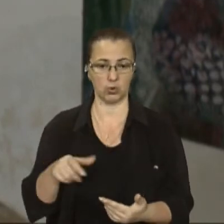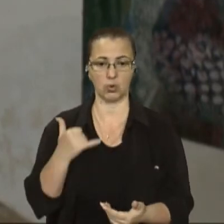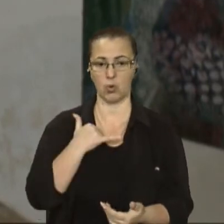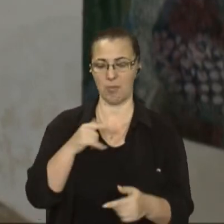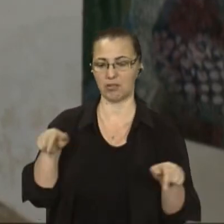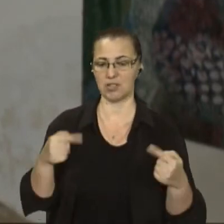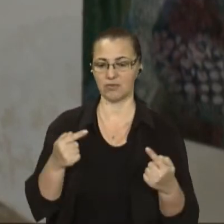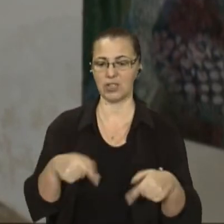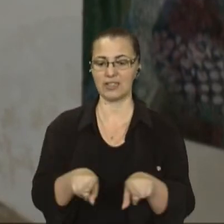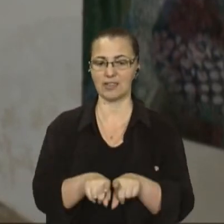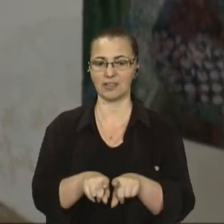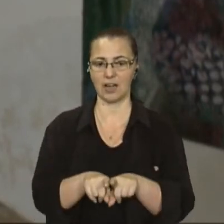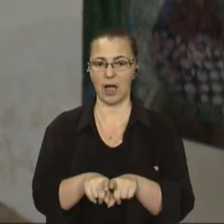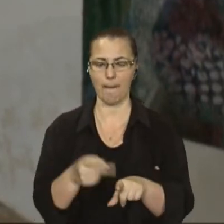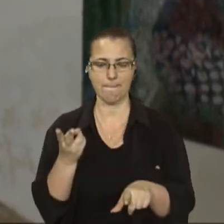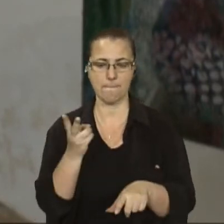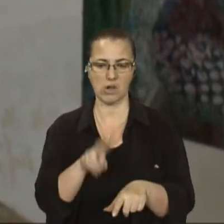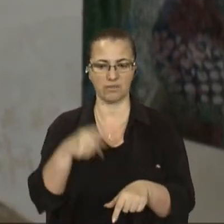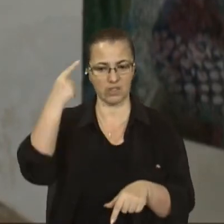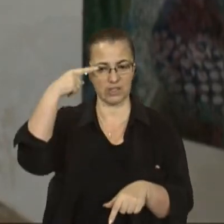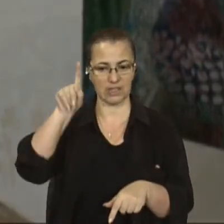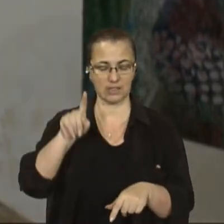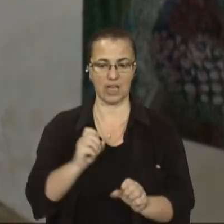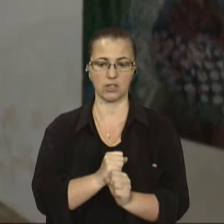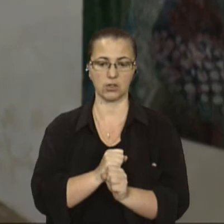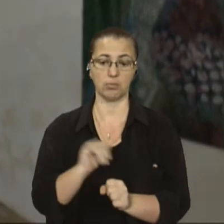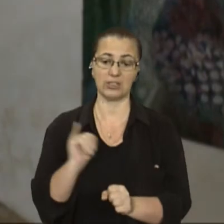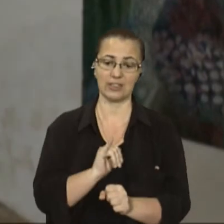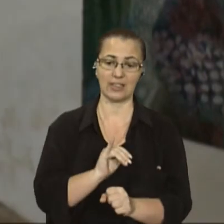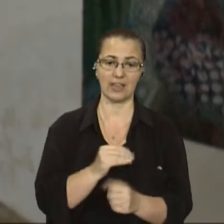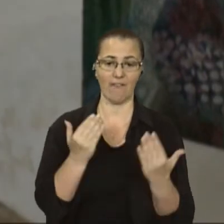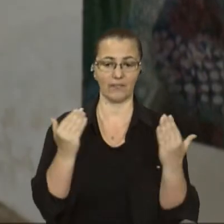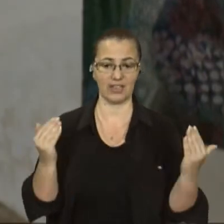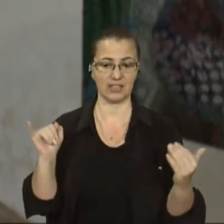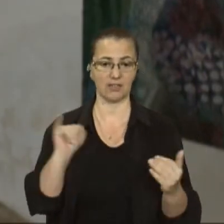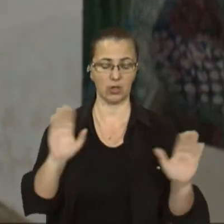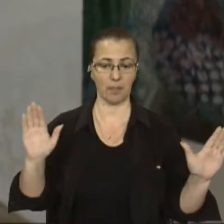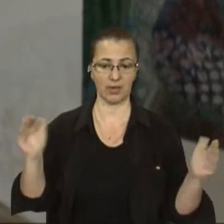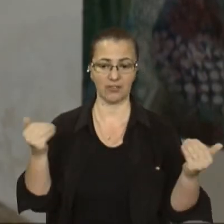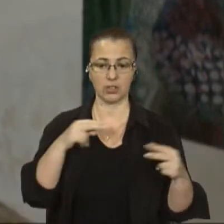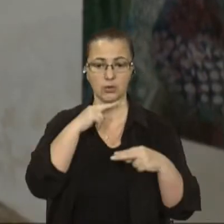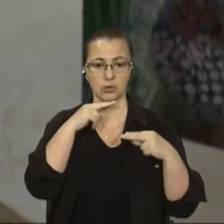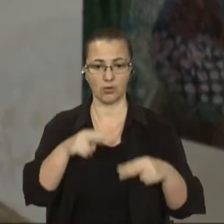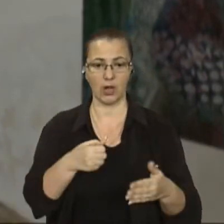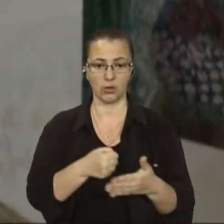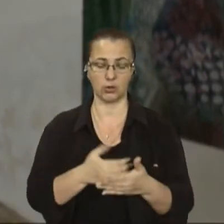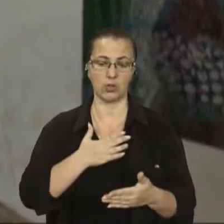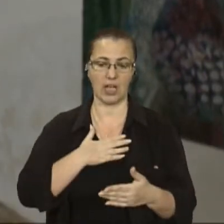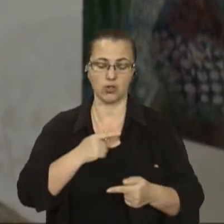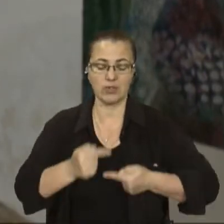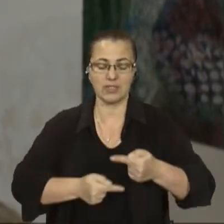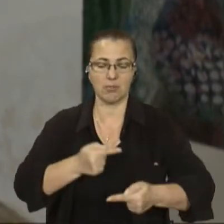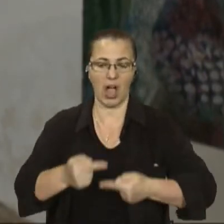подвійна ідея, щоб зробити і виставку, і також привернути увагу до цих нашої спадщини